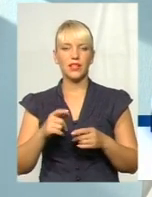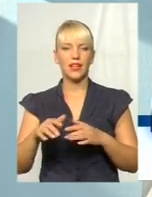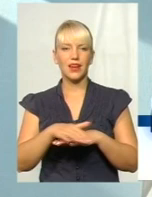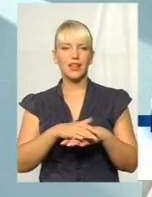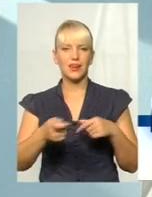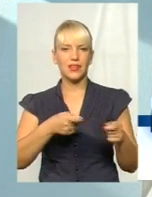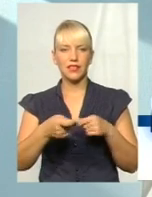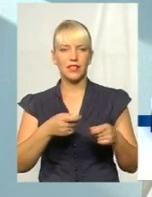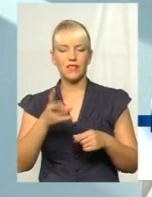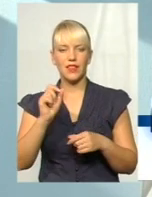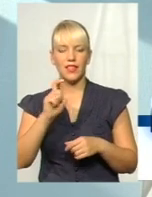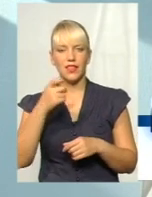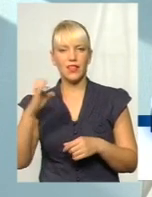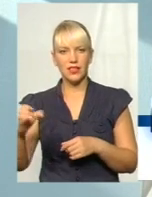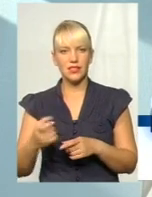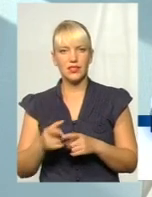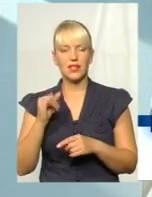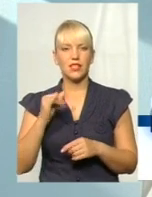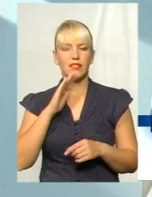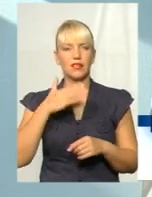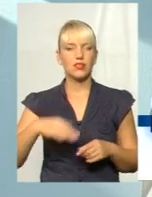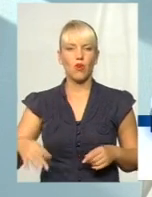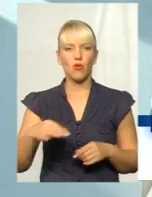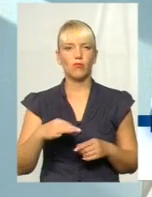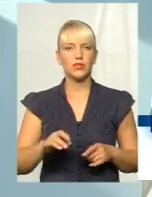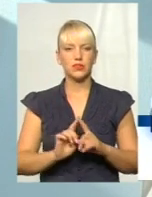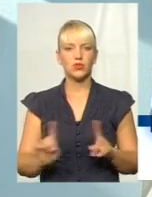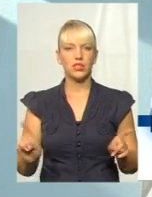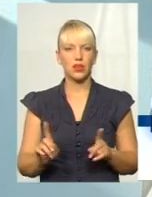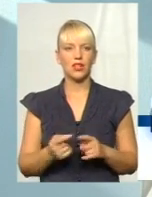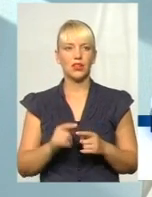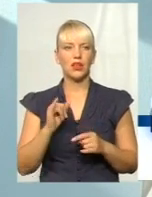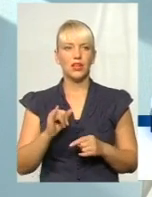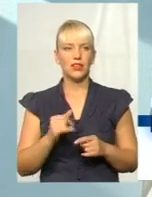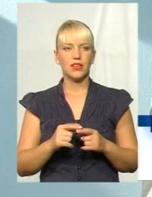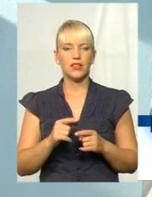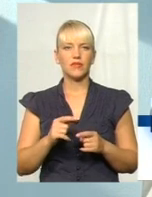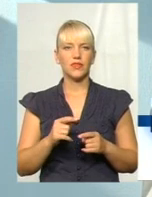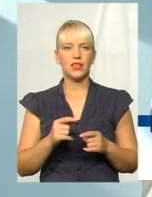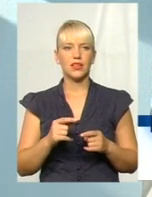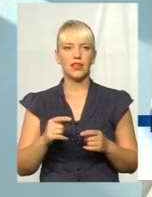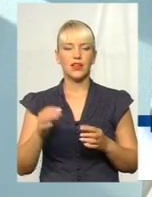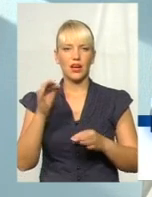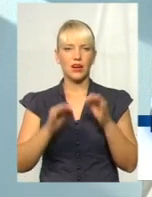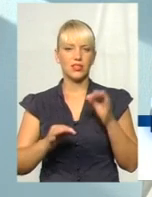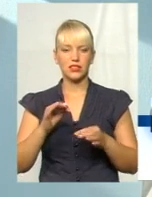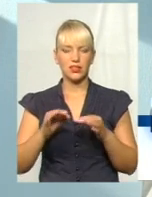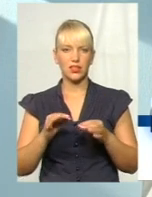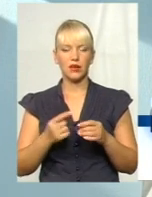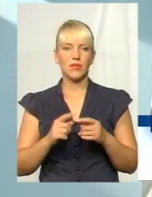країни Євросоюзу. Наша область унікальна і рекреаційними ресурсами, здоров'я – це є стратегічний